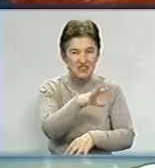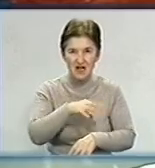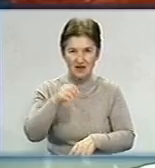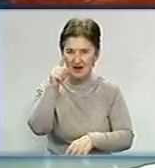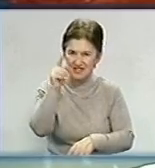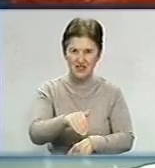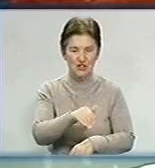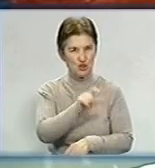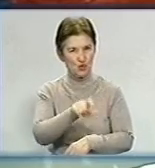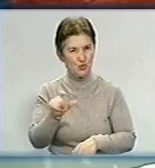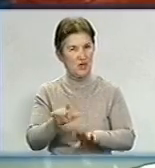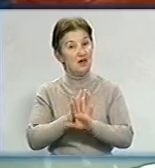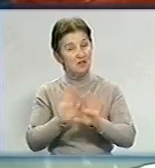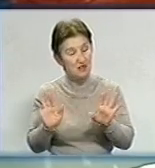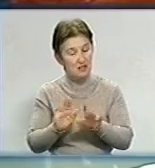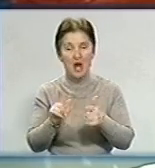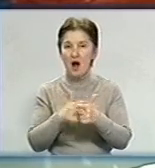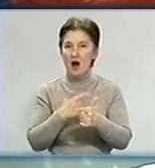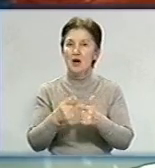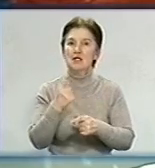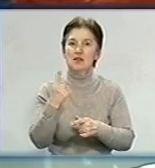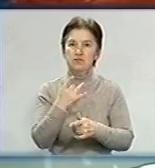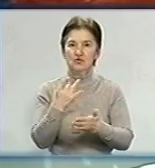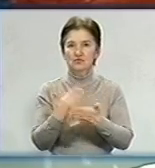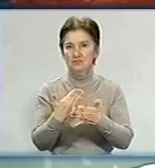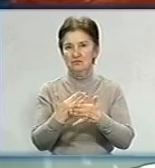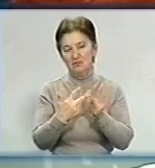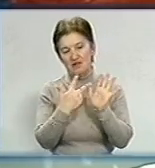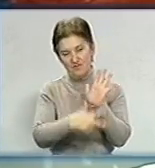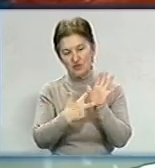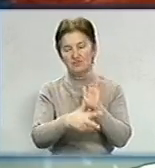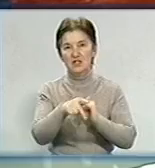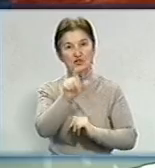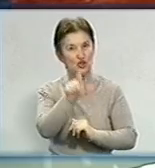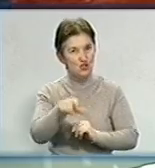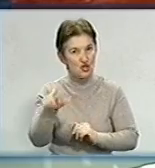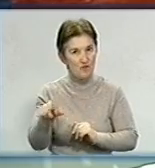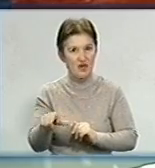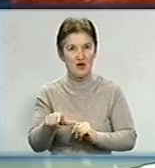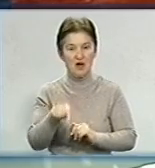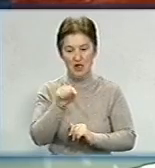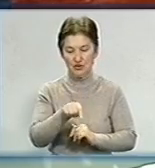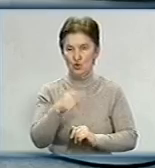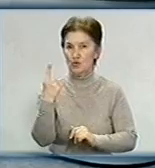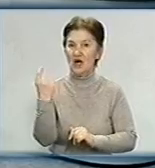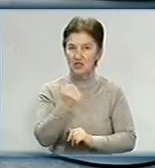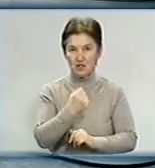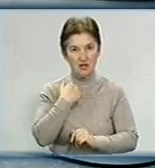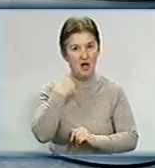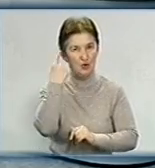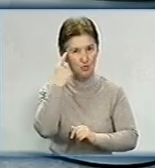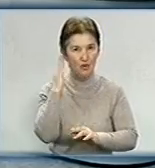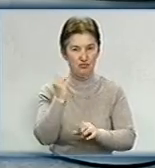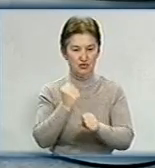людей, але перші, орієнтовно це ми очікуємо, 80 чоловік ось цього тижня, і я думаю, що ця робота продовжується в